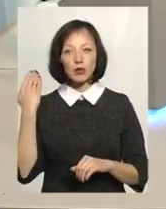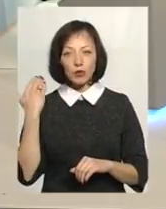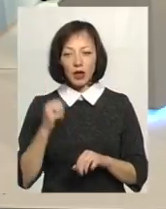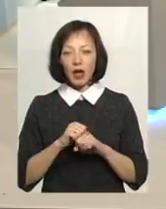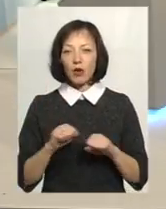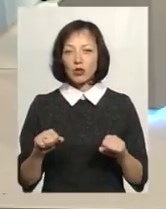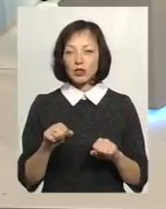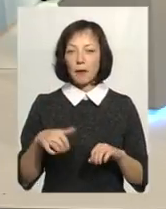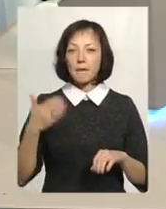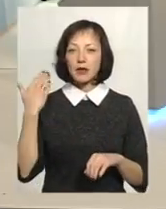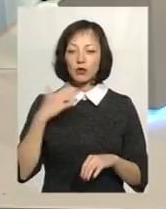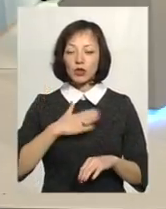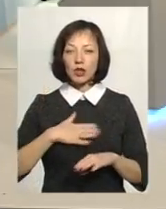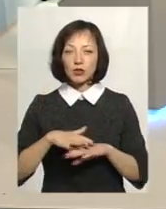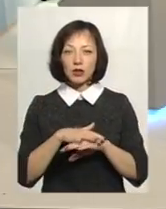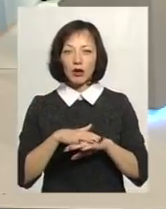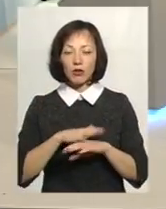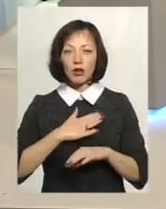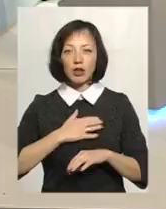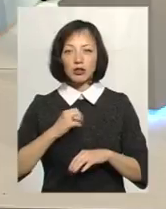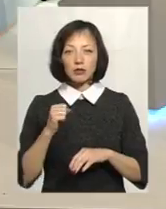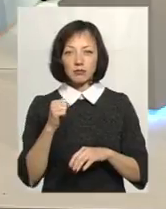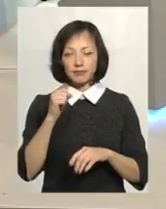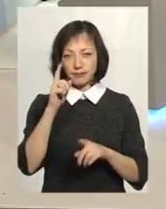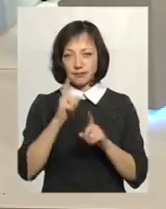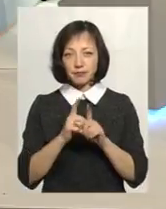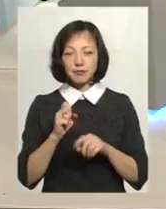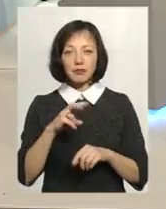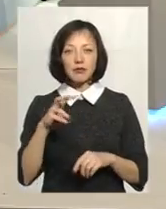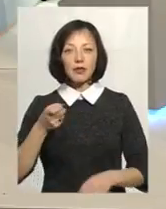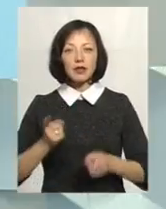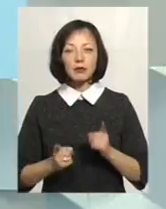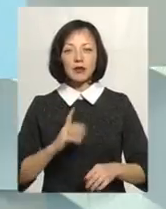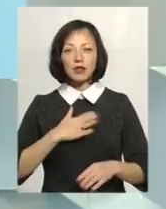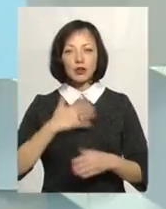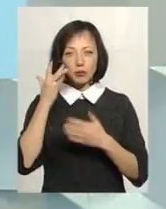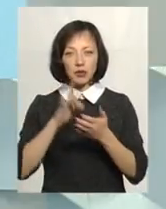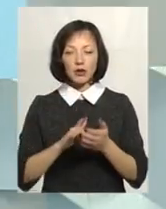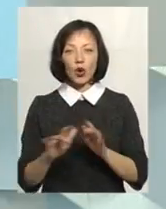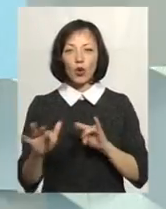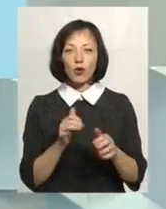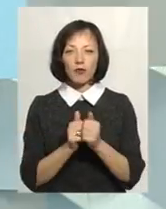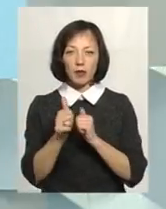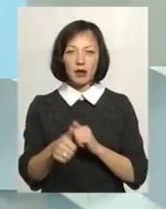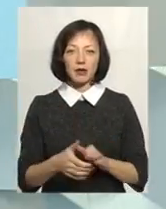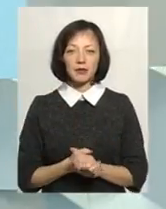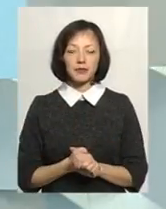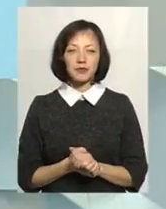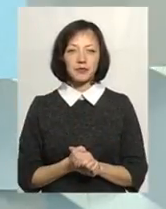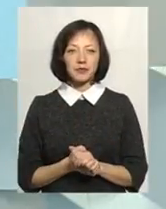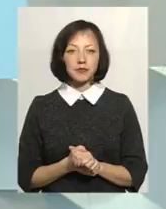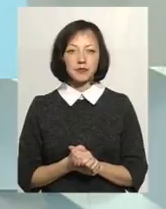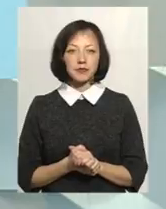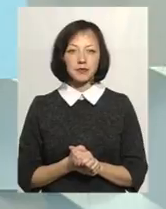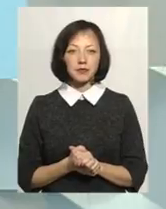героїчне минулого нашого народу, наших побратимів. Проте справжньою нашою метою є рух тільки вперед. Дякую вам